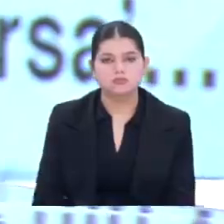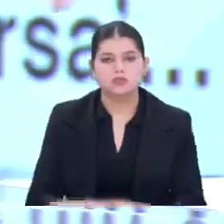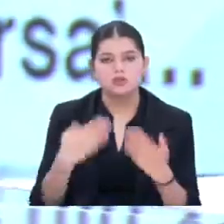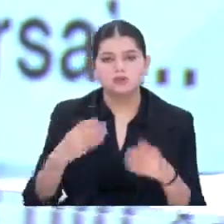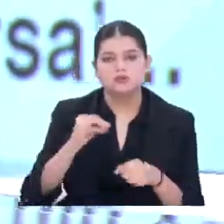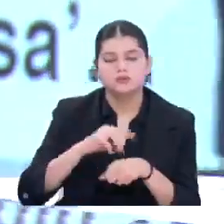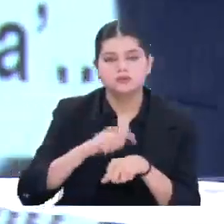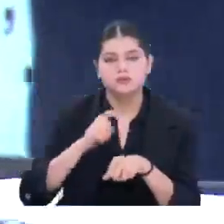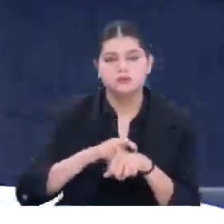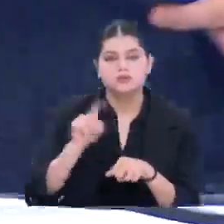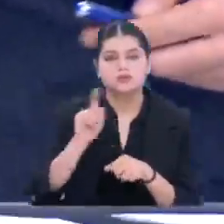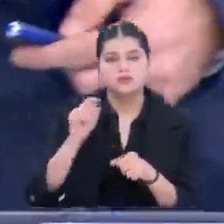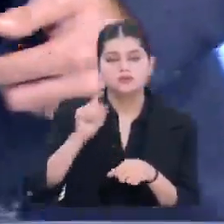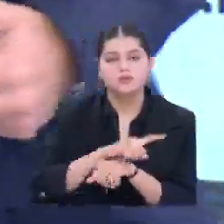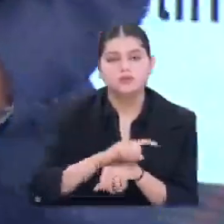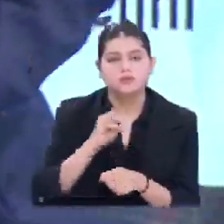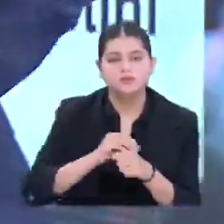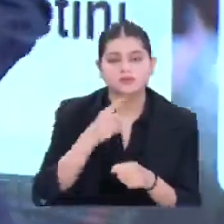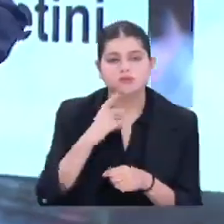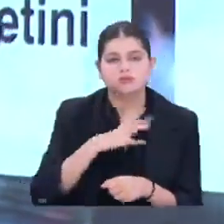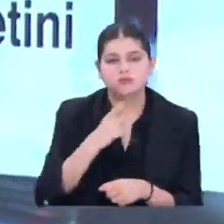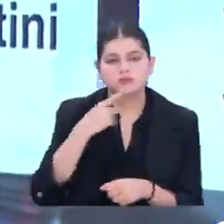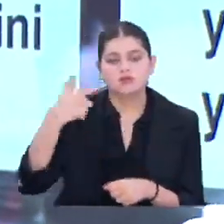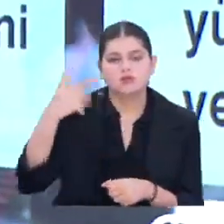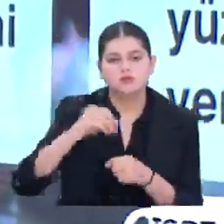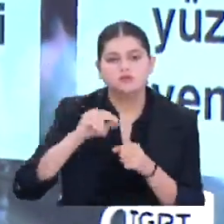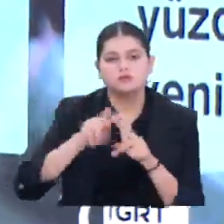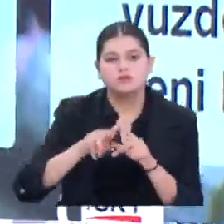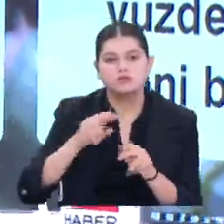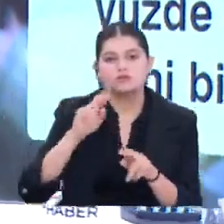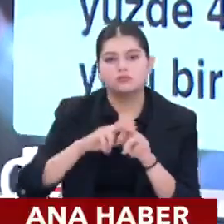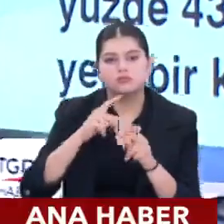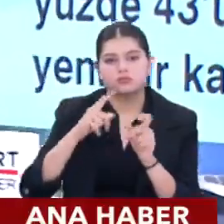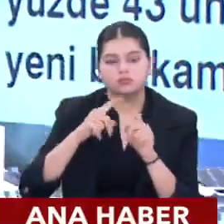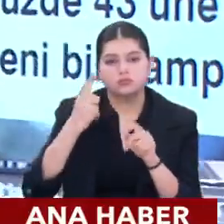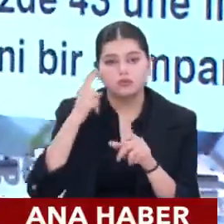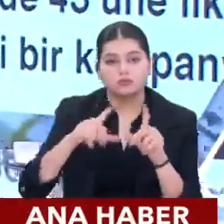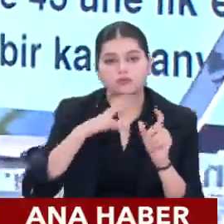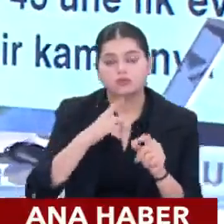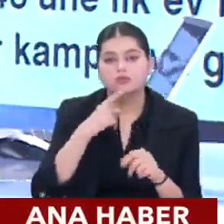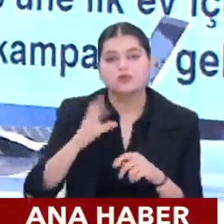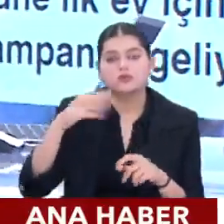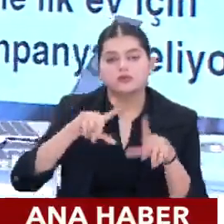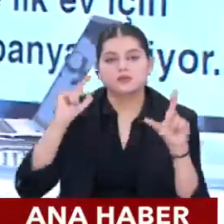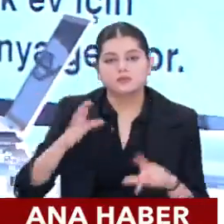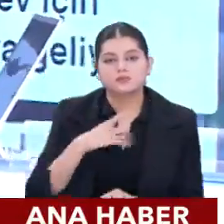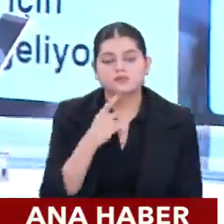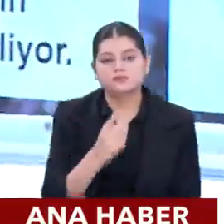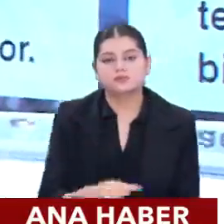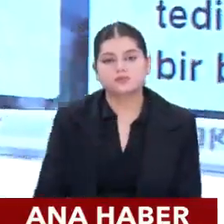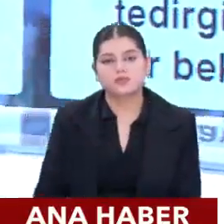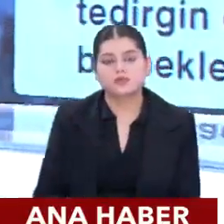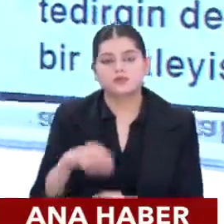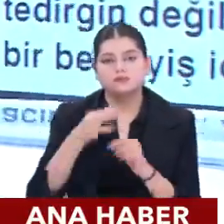Evet, saatin tiktakları, zamanın taktikleri diyoruz kameramanımız Mehmet. Kum saatini gördüğüne göre Cimi'de grafiğimiz var sırada.